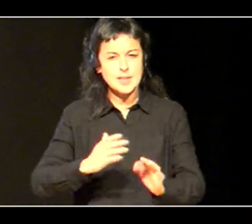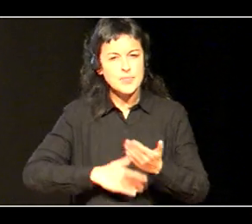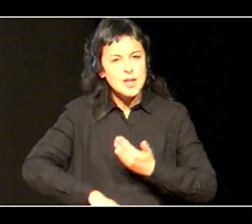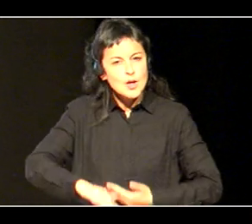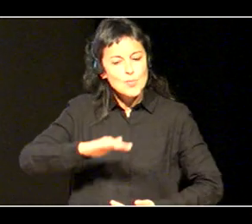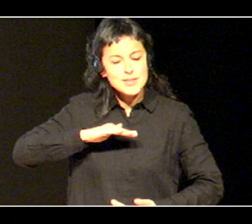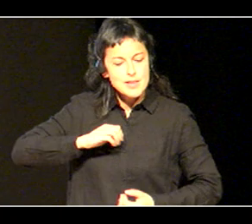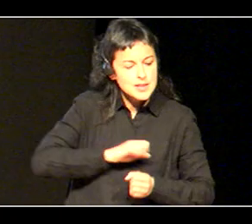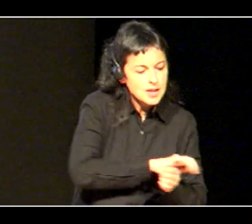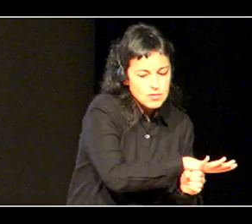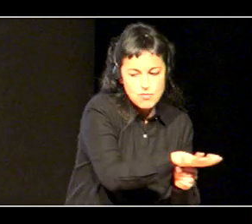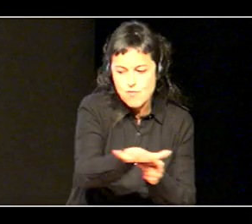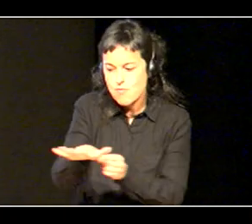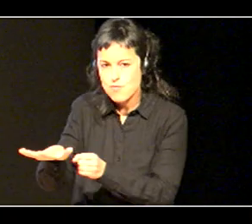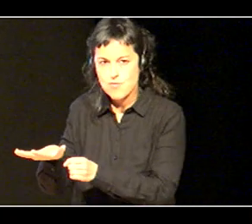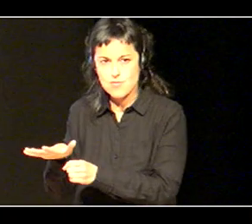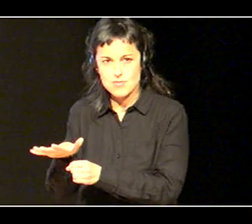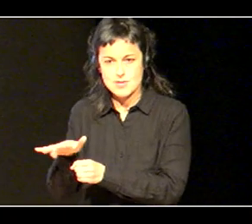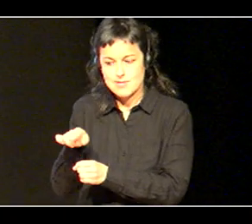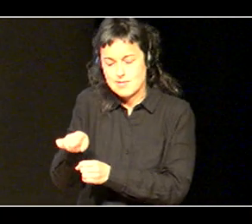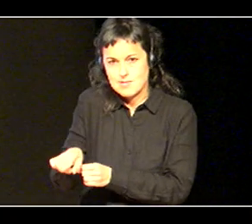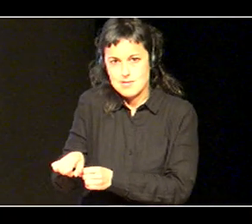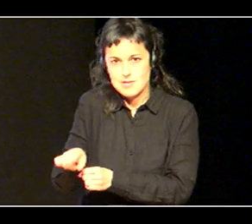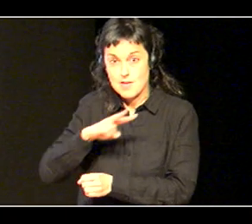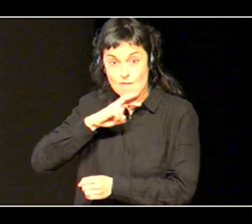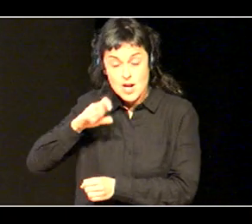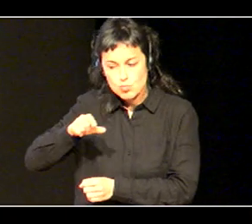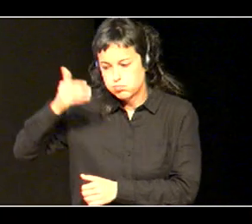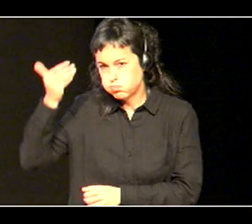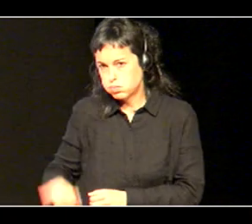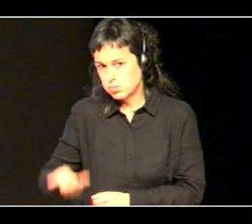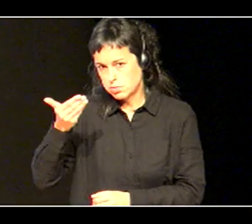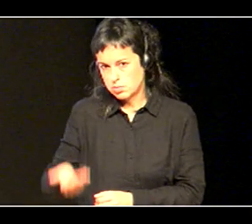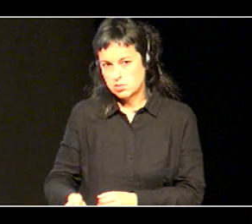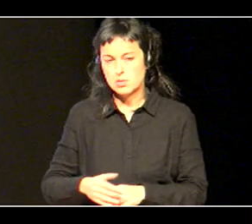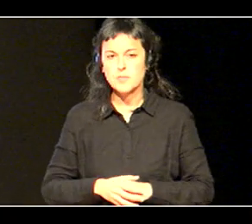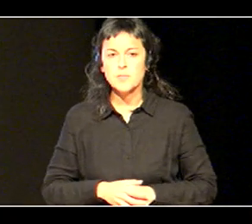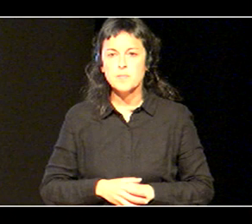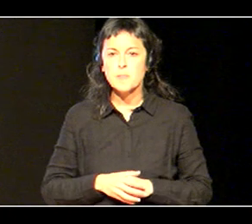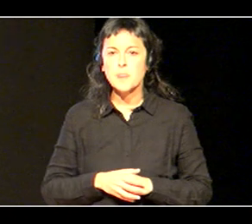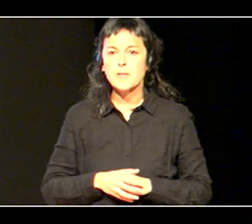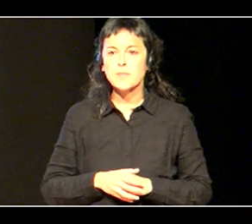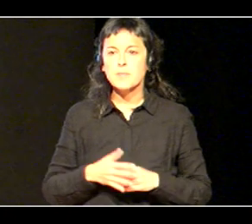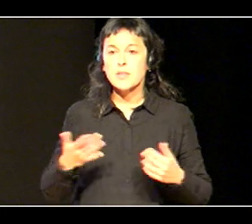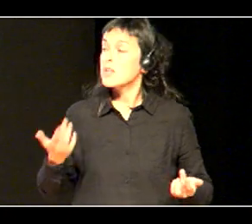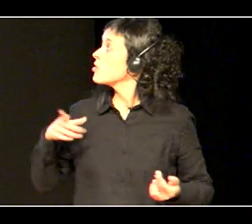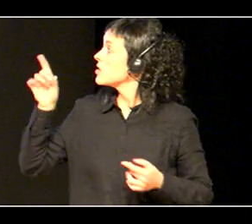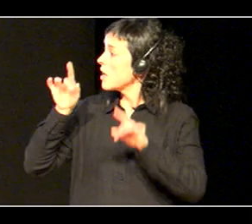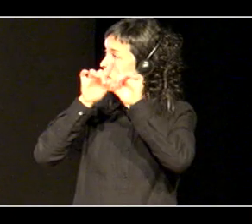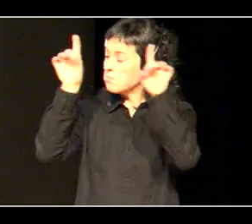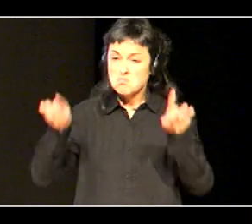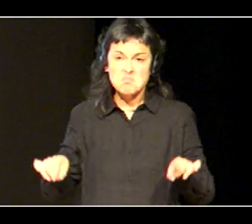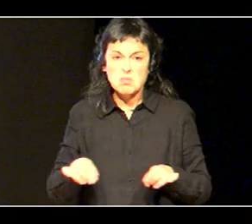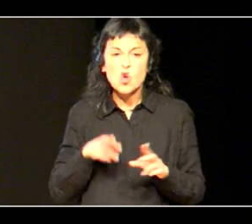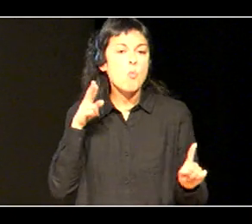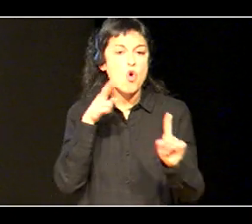zeharkako kompetentzia dauen, daukan balio da, izugarria. Beraz, marko horretan dauzkagu referentziakori bakarri dira,